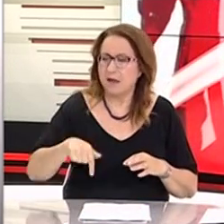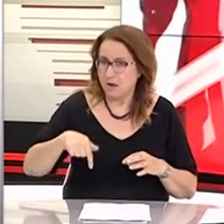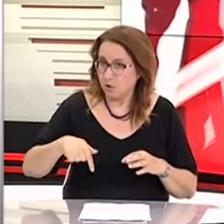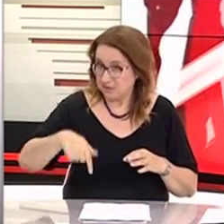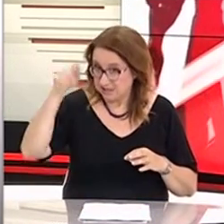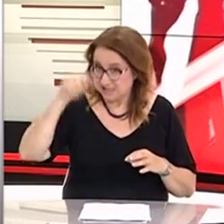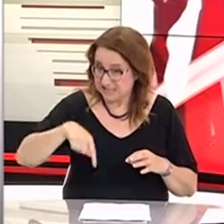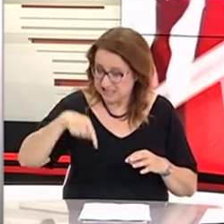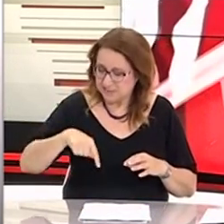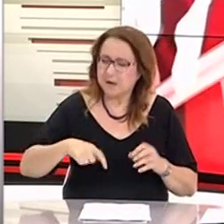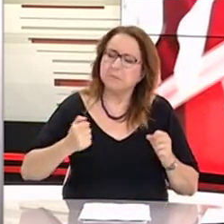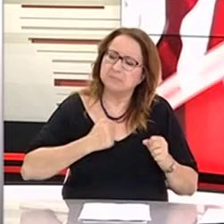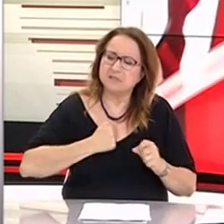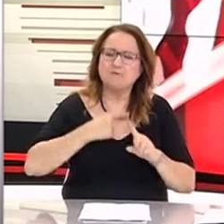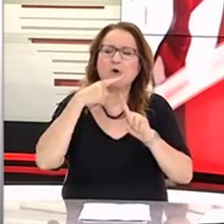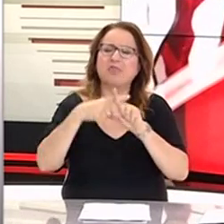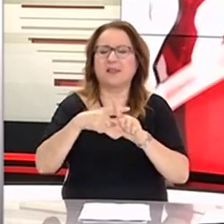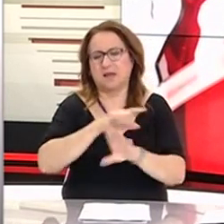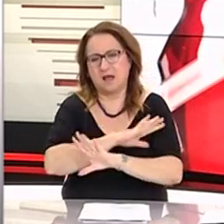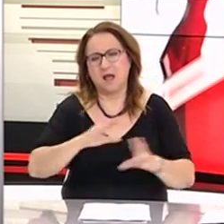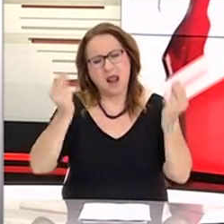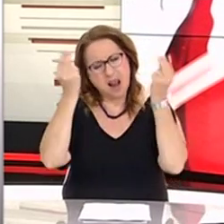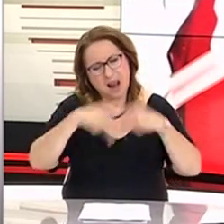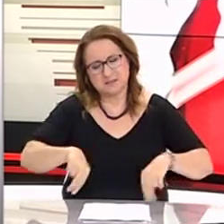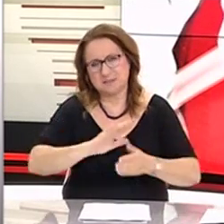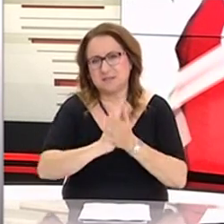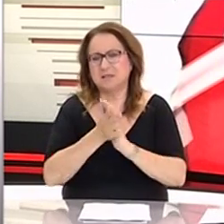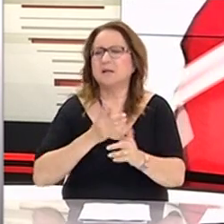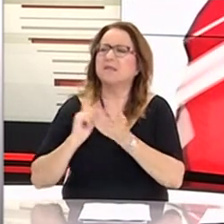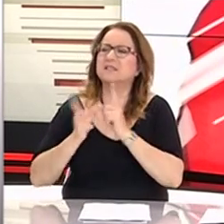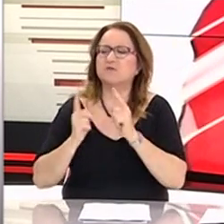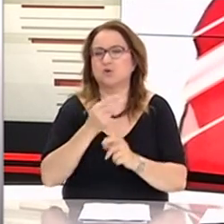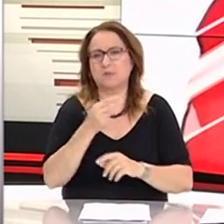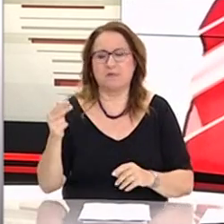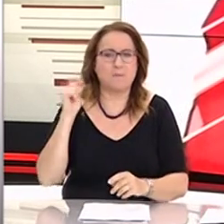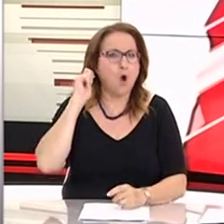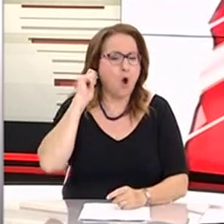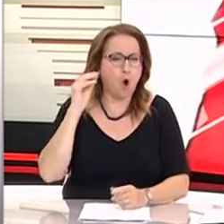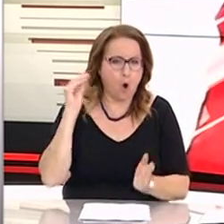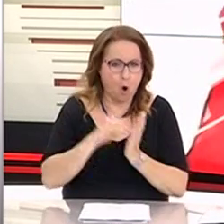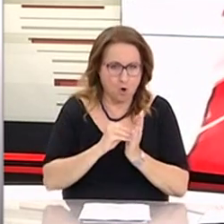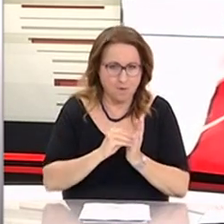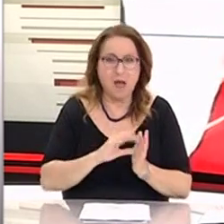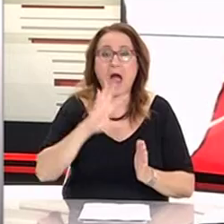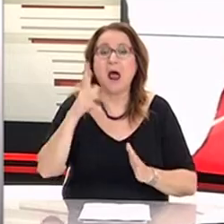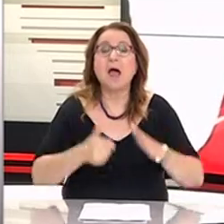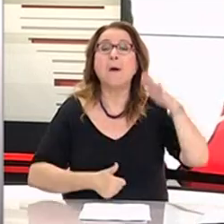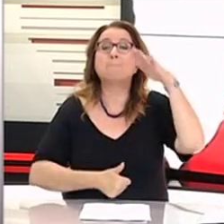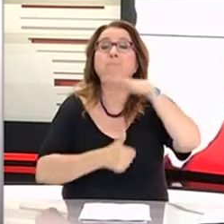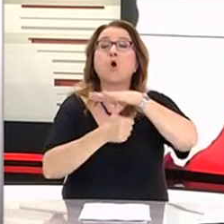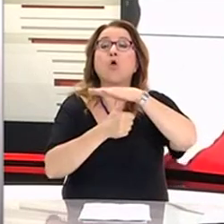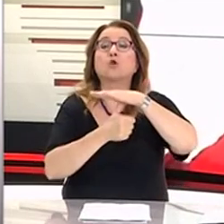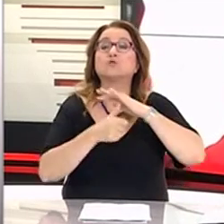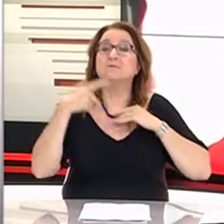ημέρας θα υπάρξει θετική κατάληξη και θα επιτευθεί συμφωνία στο θέμα του ονόματος. Ωστόσο, ο πρόεδρος της χώρας, ο Γιώργη Ιβάνοφ, ο οποίος πρέπει να την αντιπολίτευση,